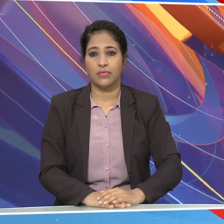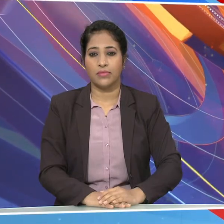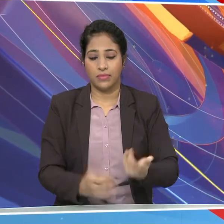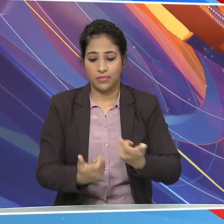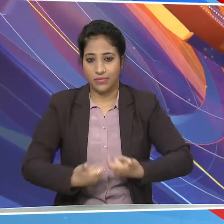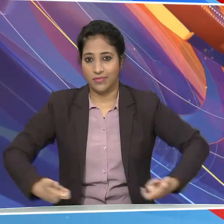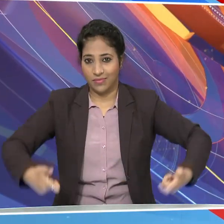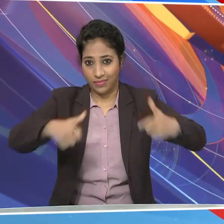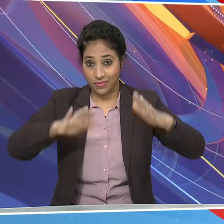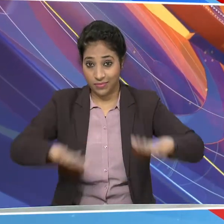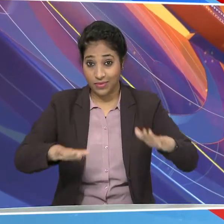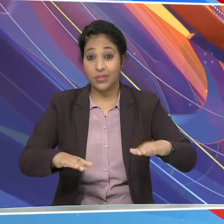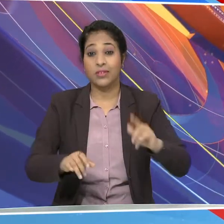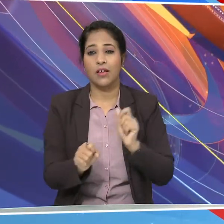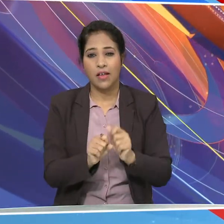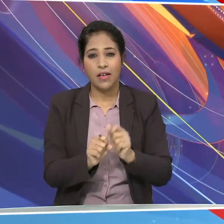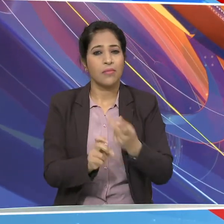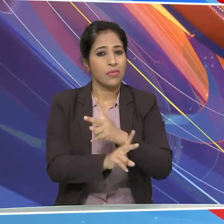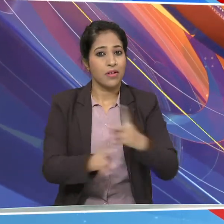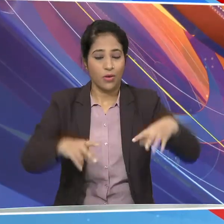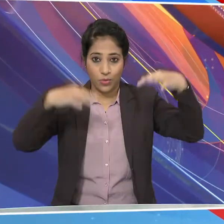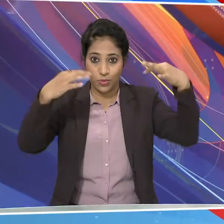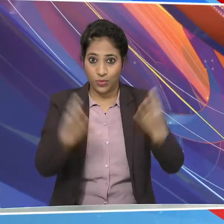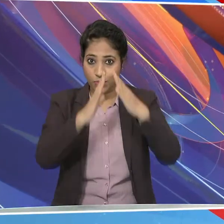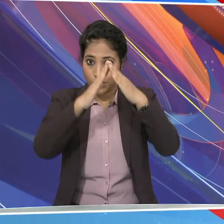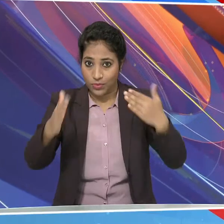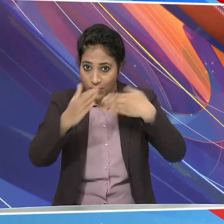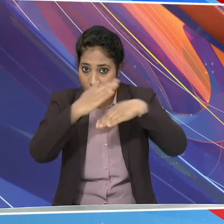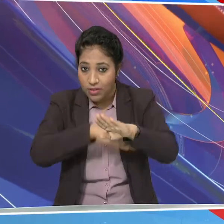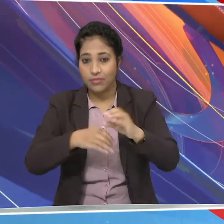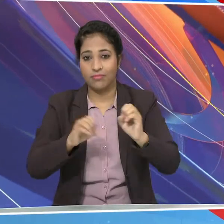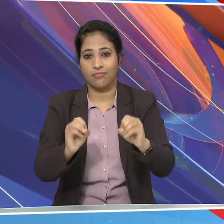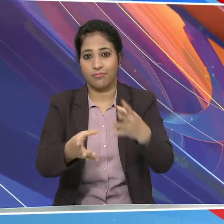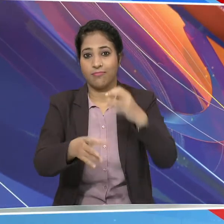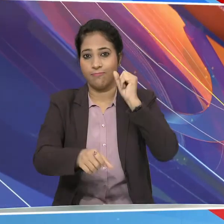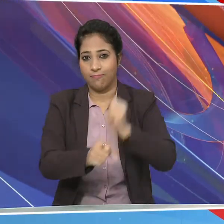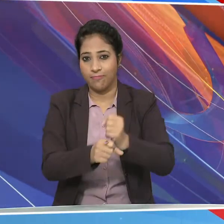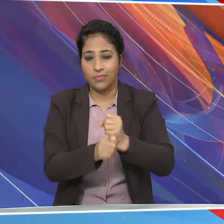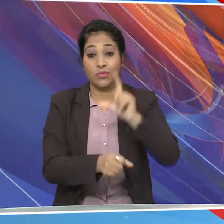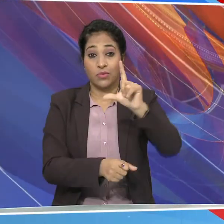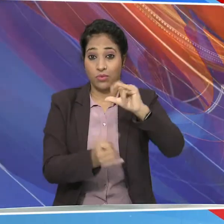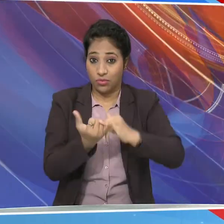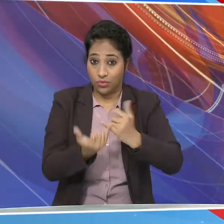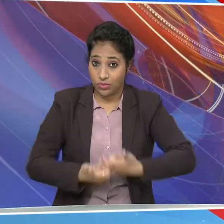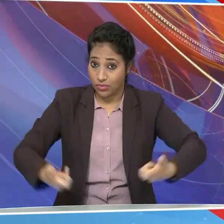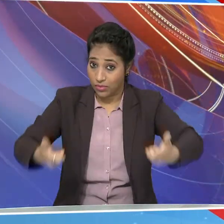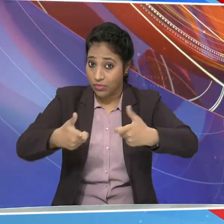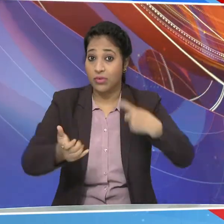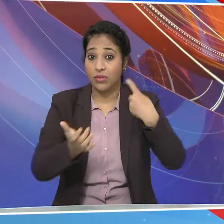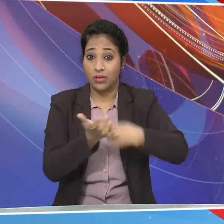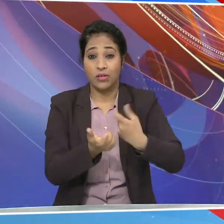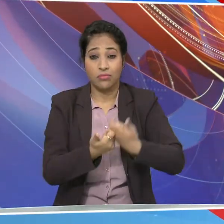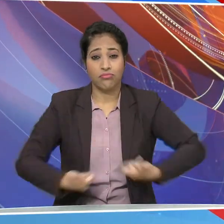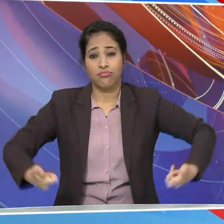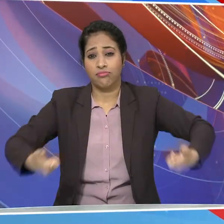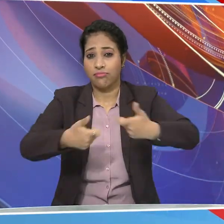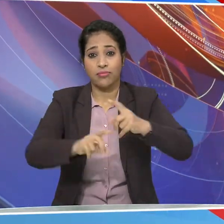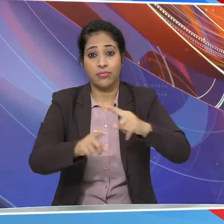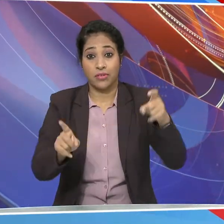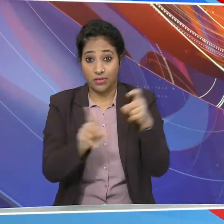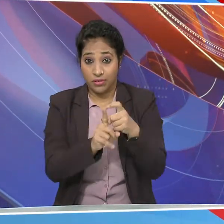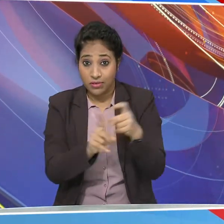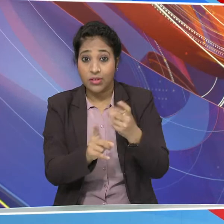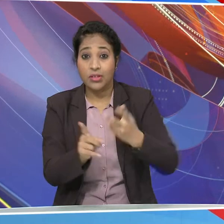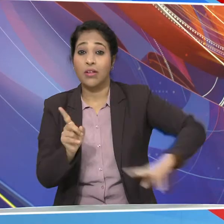संसत की कारवाई कल नए भावन में शुरू हुई सरकार ने लोकसभा, राज्य विधान सभाओं और डिल्ली